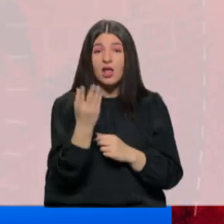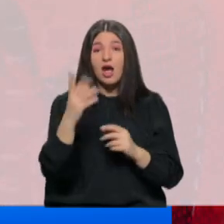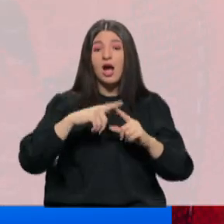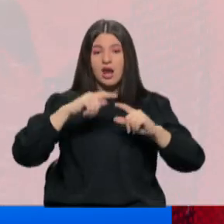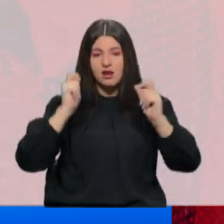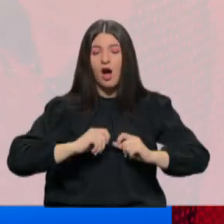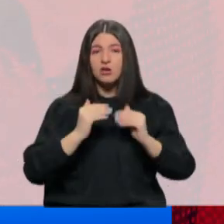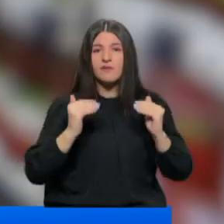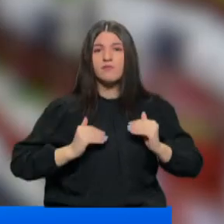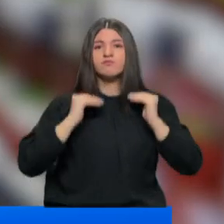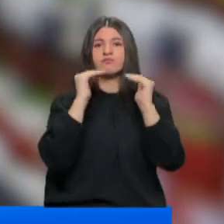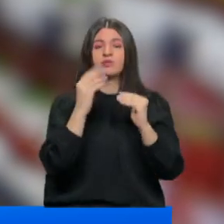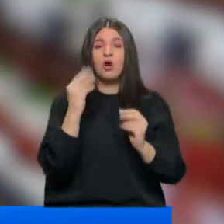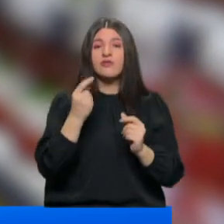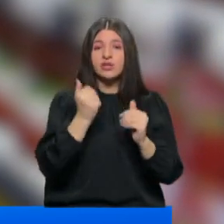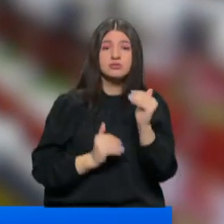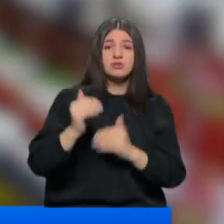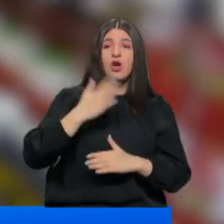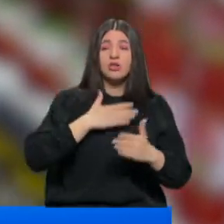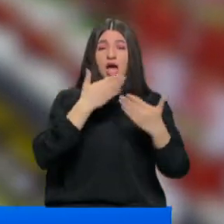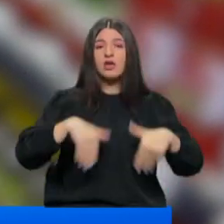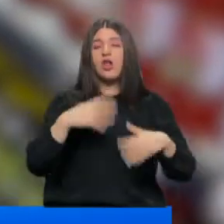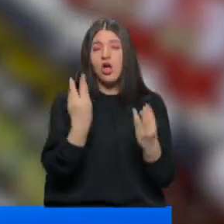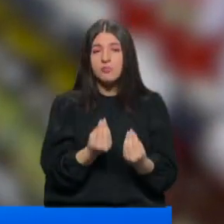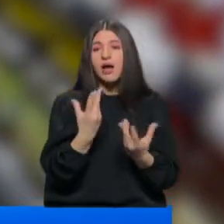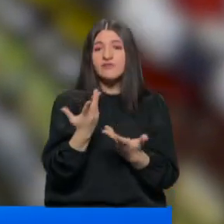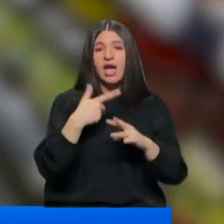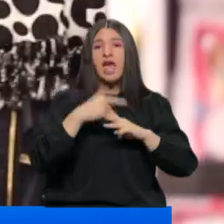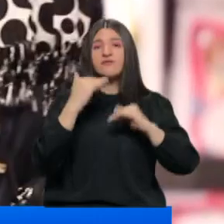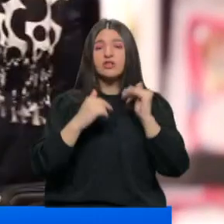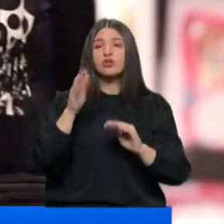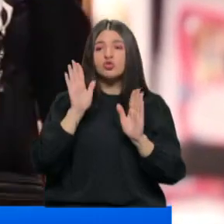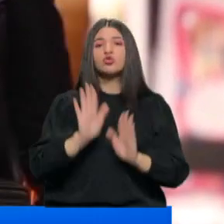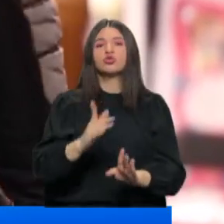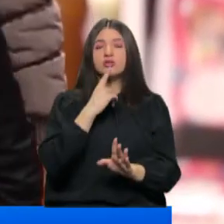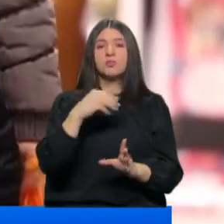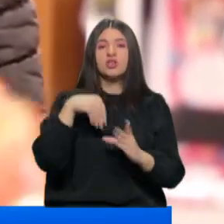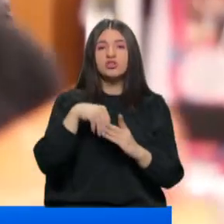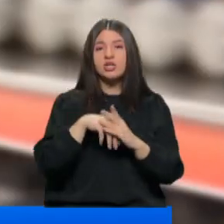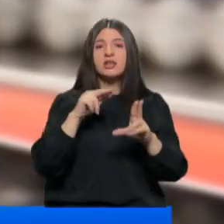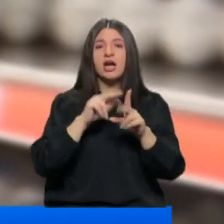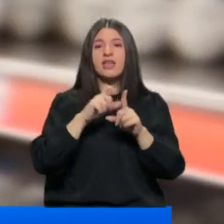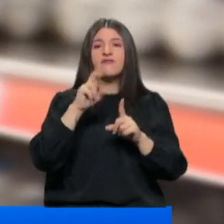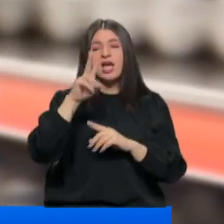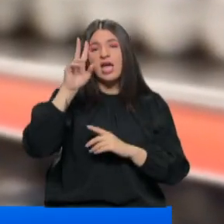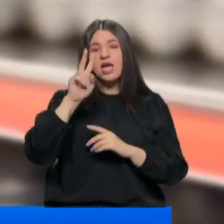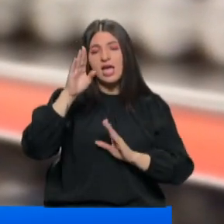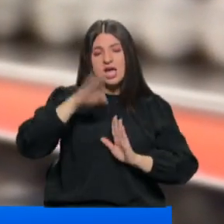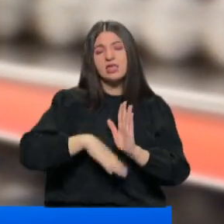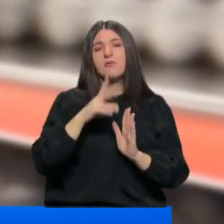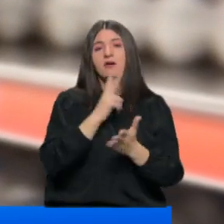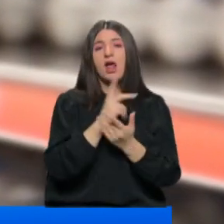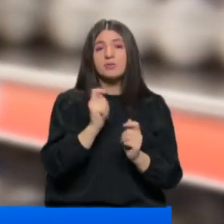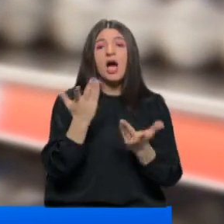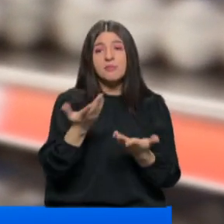rekor seviyeye çıkardı. Fiyat artışının önüne geçebilmek, enflasyonu frenleyebilmek için KDV indirimi kararı alındı.